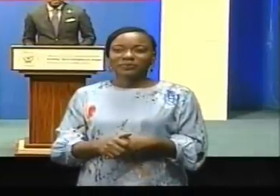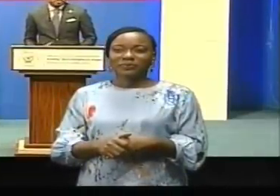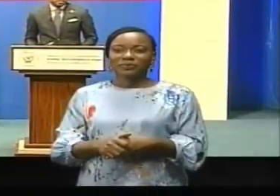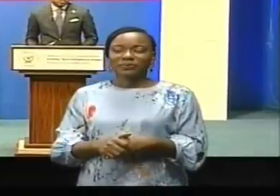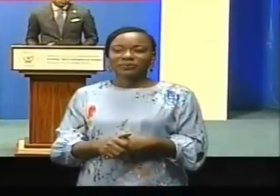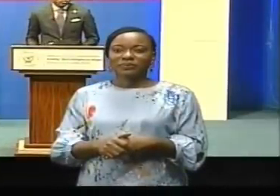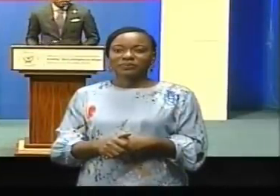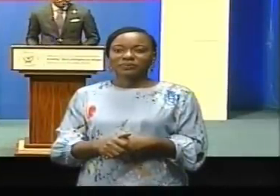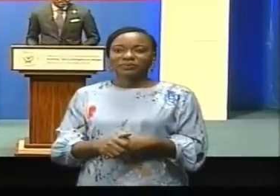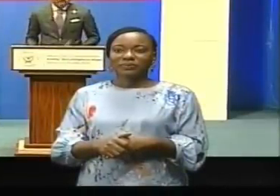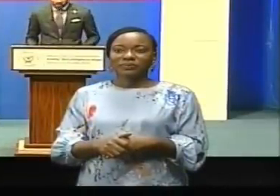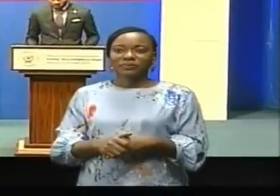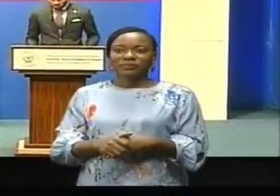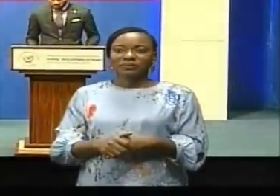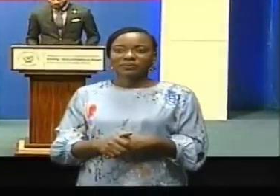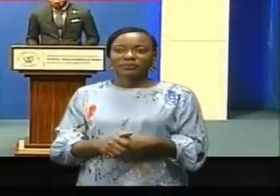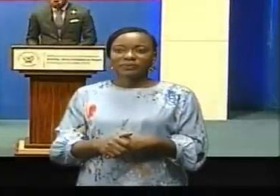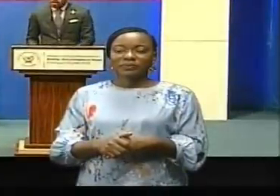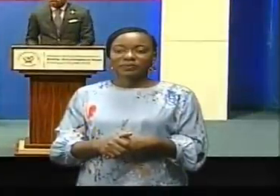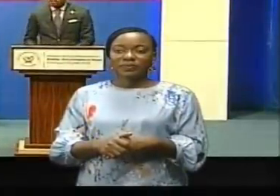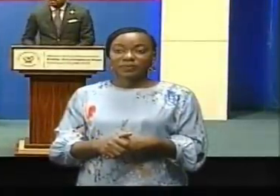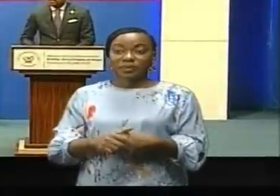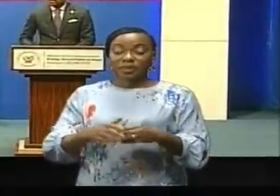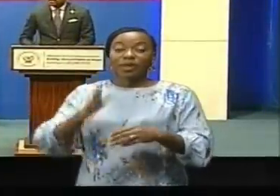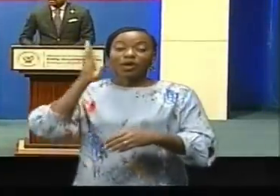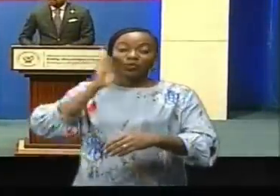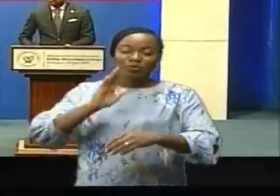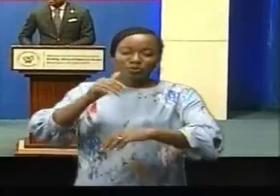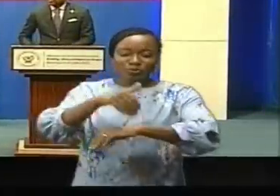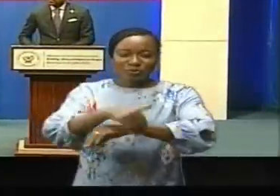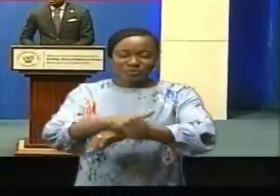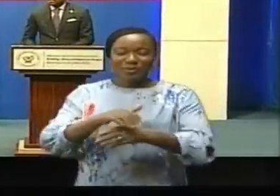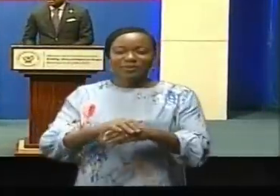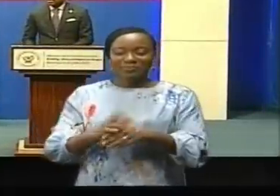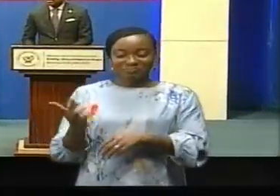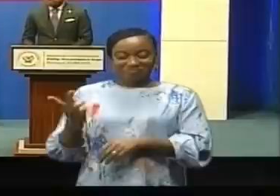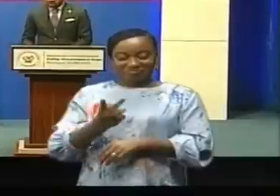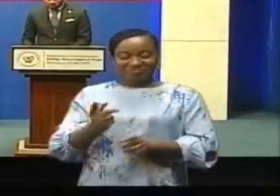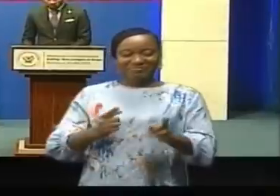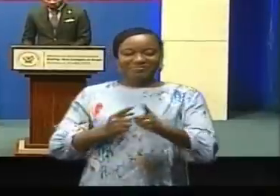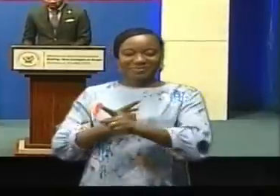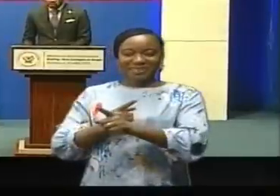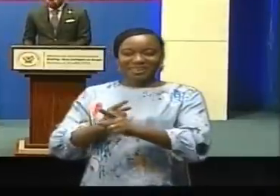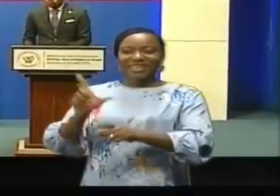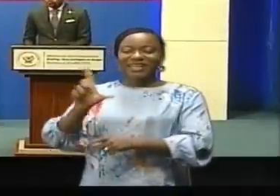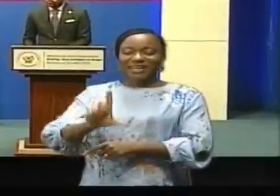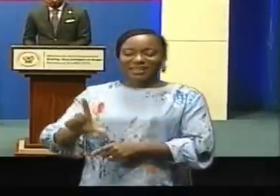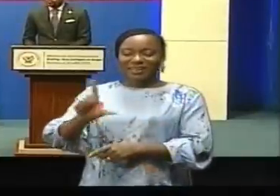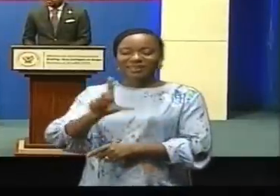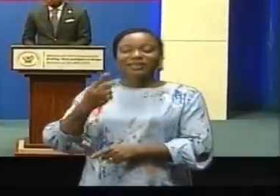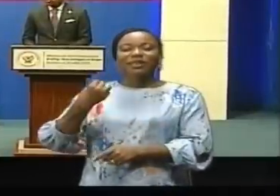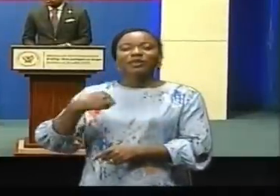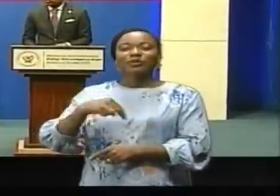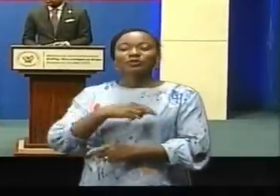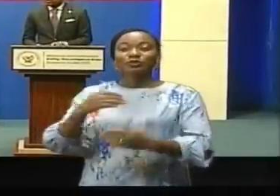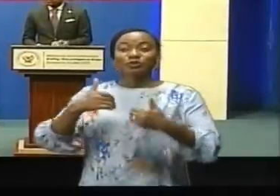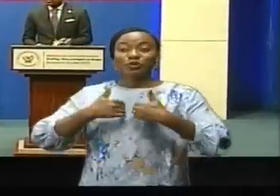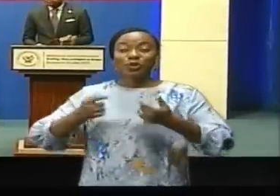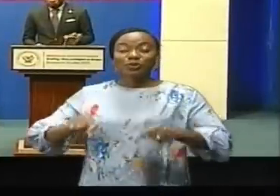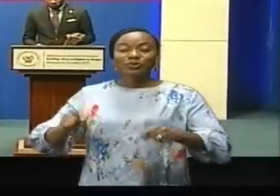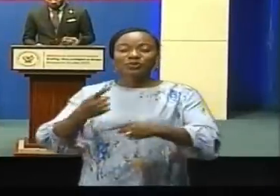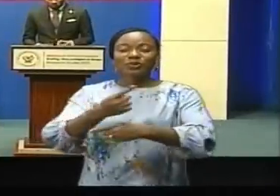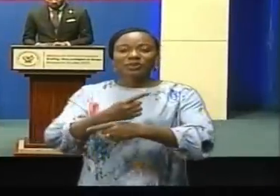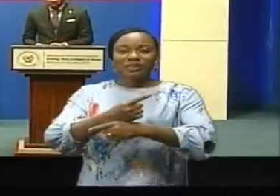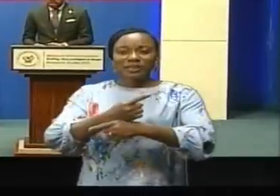Mesdames et messieurs de la presse, bonsoir. Nous étions ici lundi. Je vous avais dit que nous aurions aujourd'hui